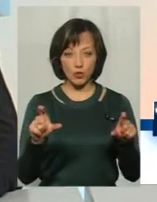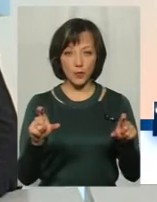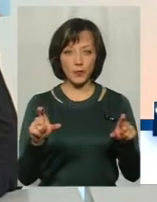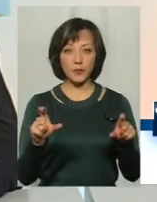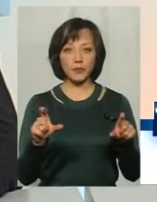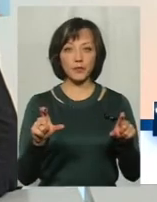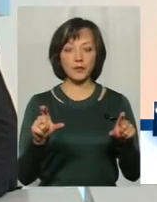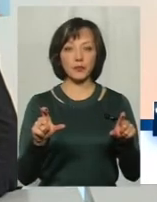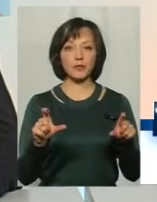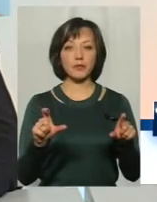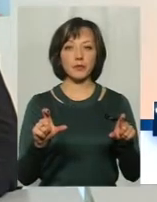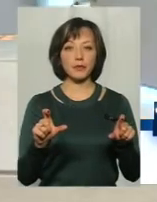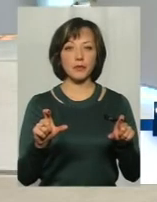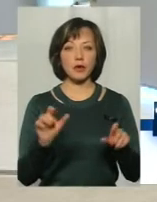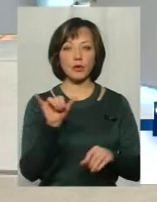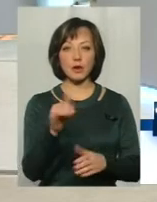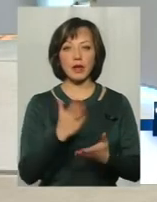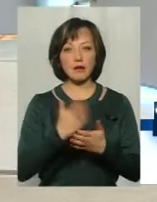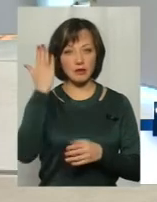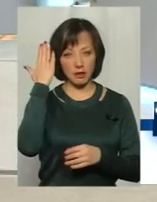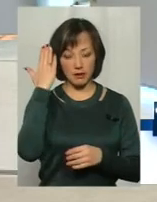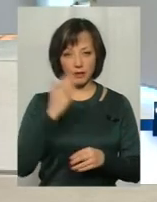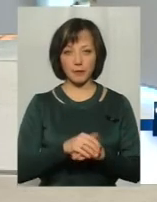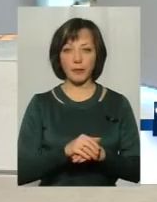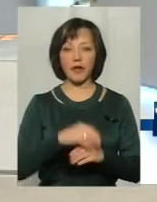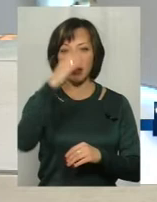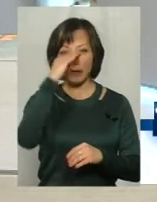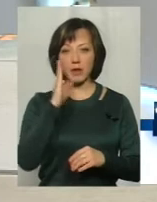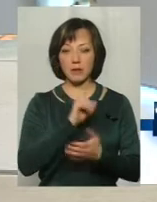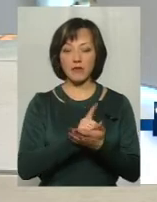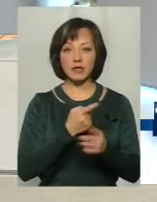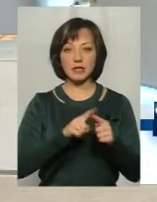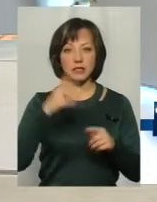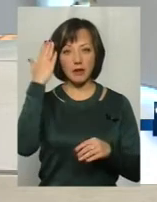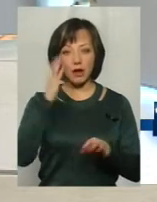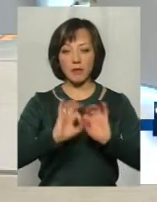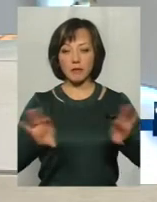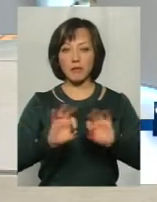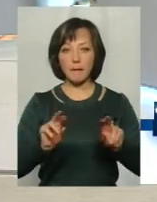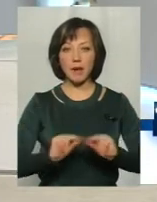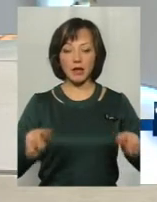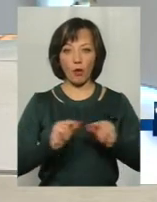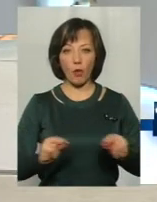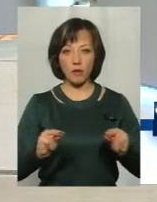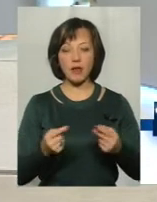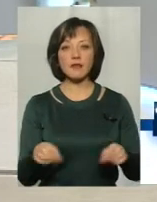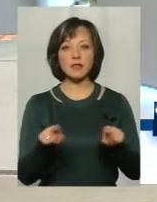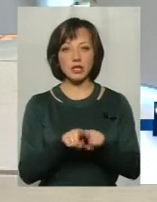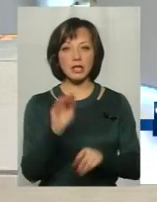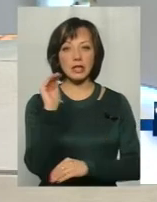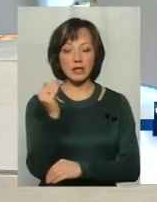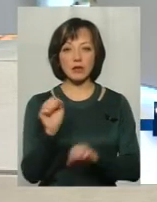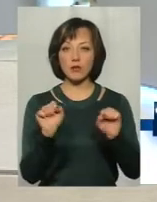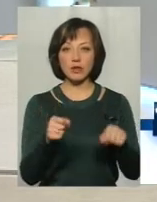говорилося, в неї є задатки. Батьки повинні ці задатки озвучити педагогам, бо, все ж таки, дитина